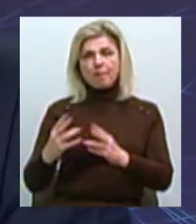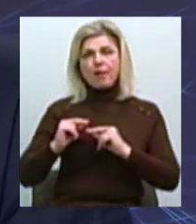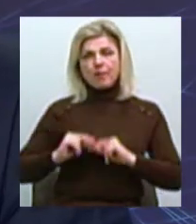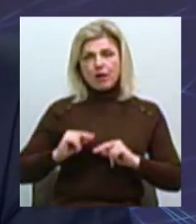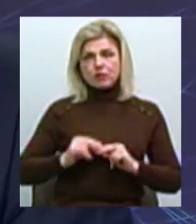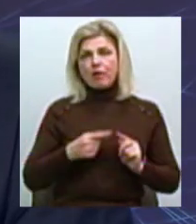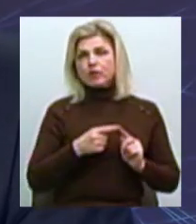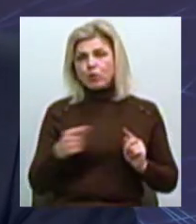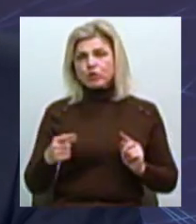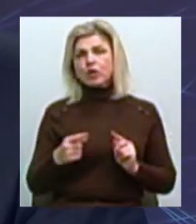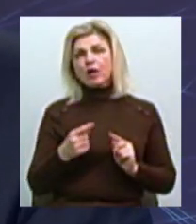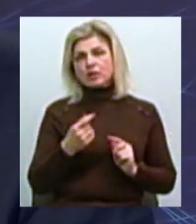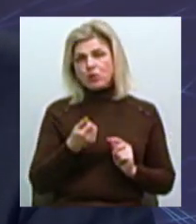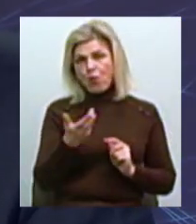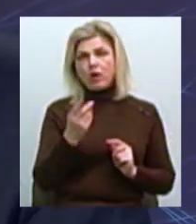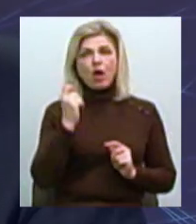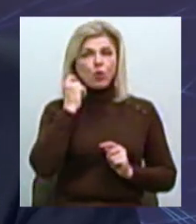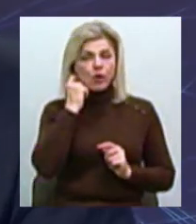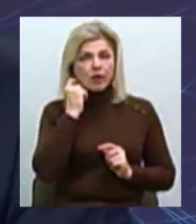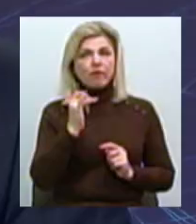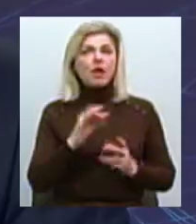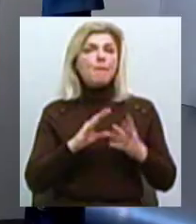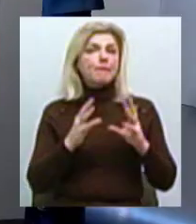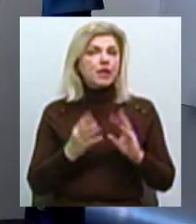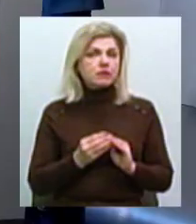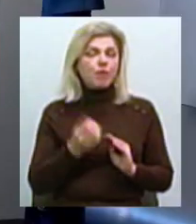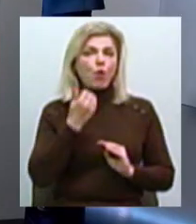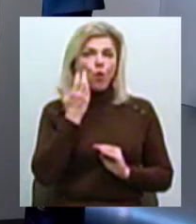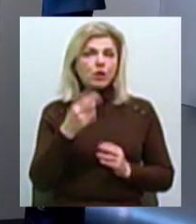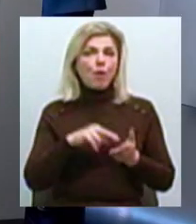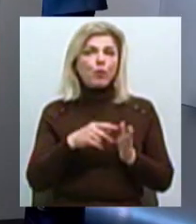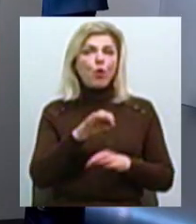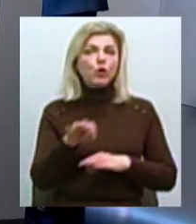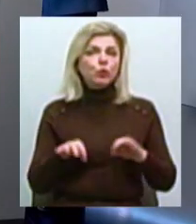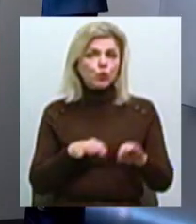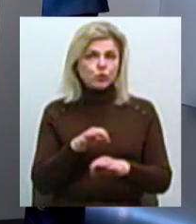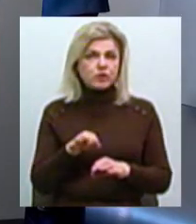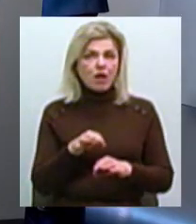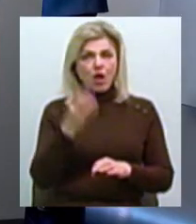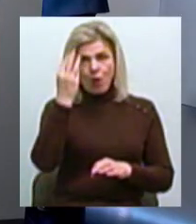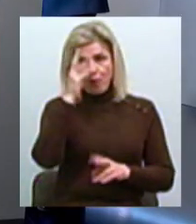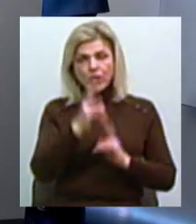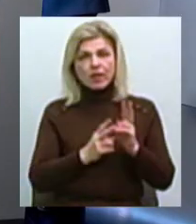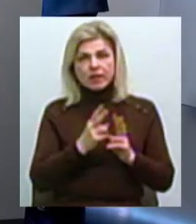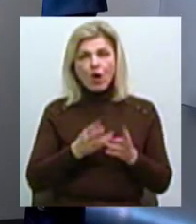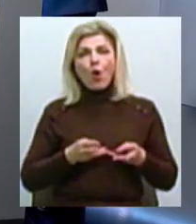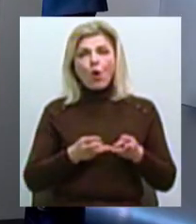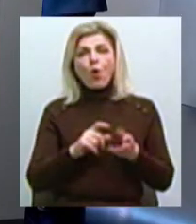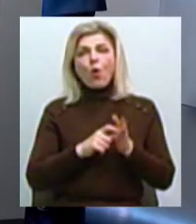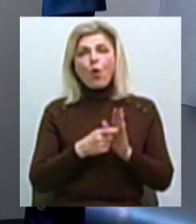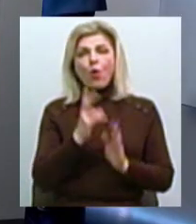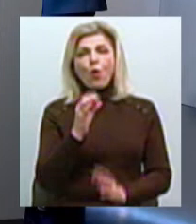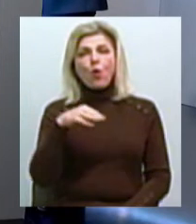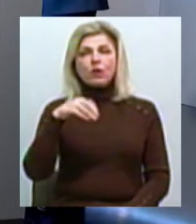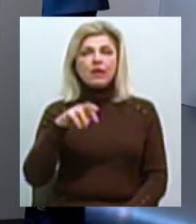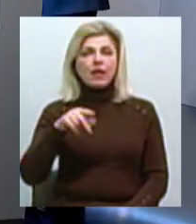протягом останніх декількох років І в принципі, коли проєктуються модернізації котелин, ну по-перше вже